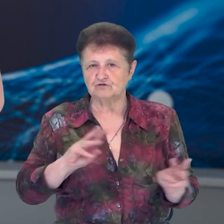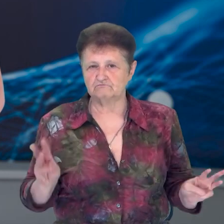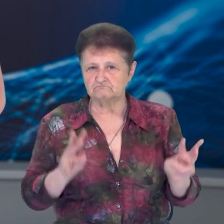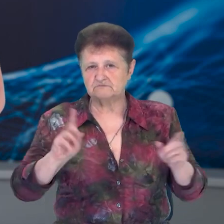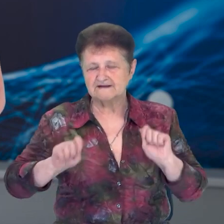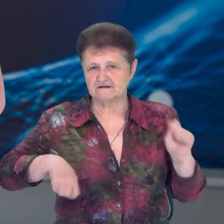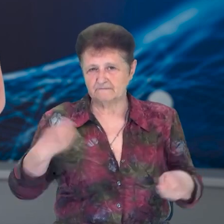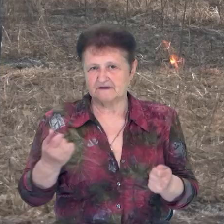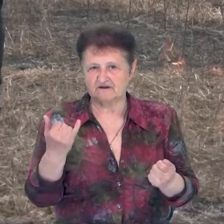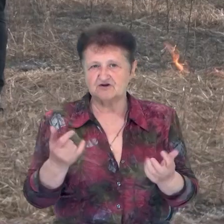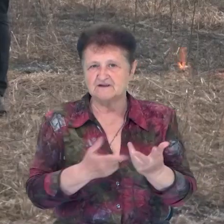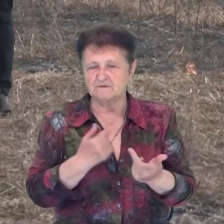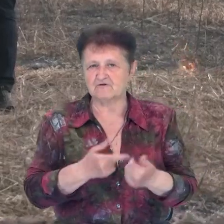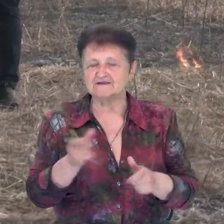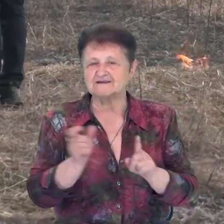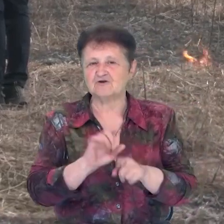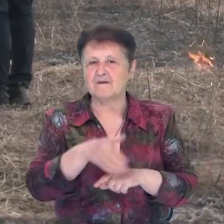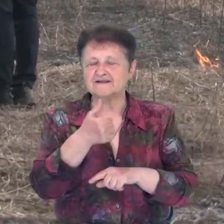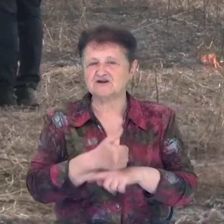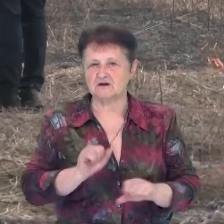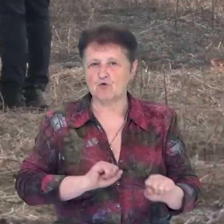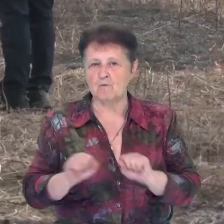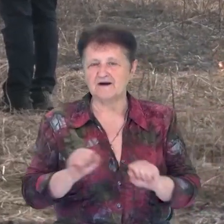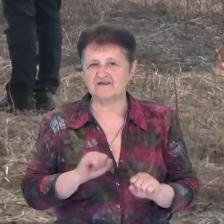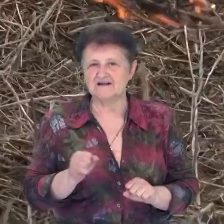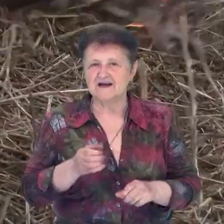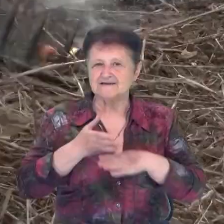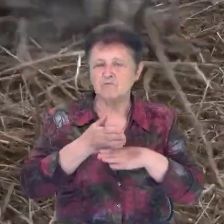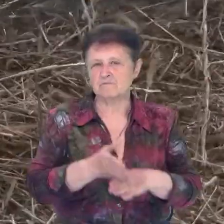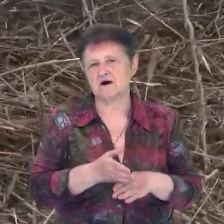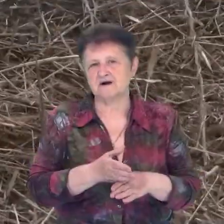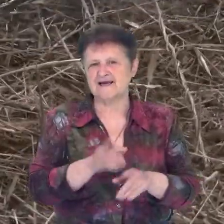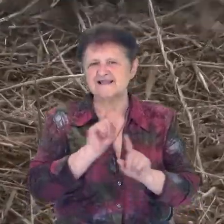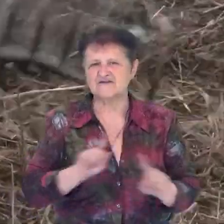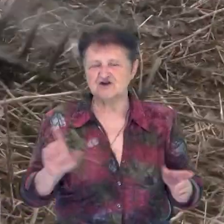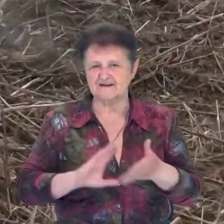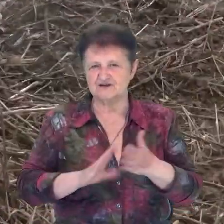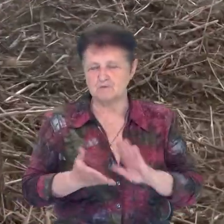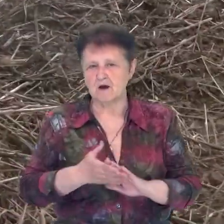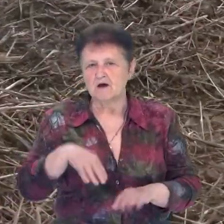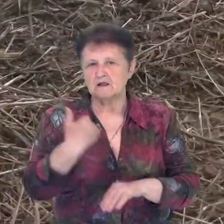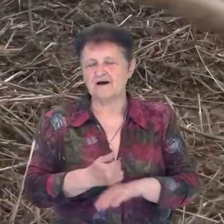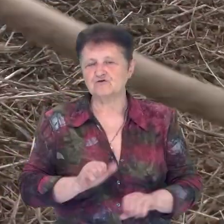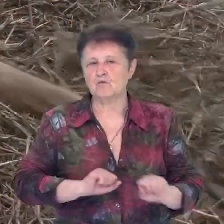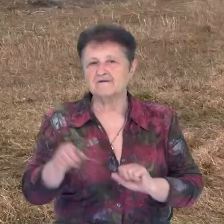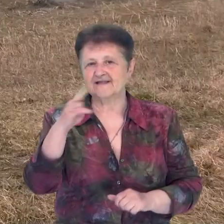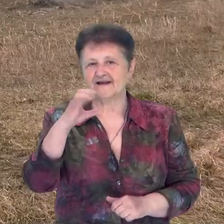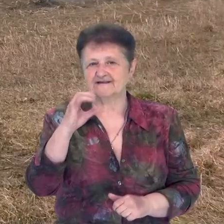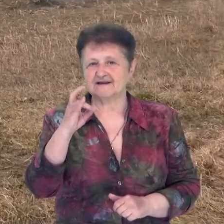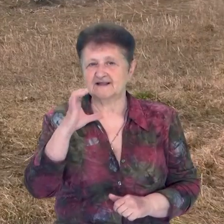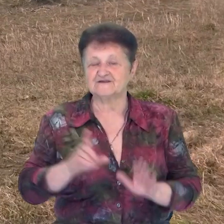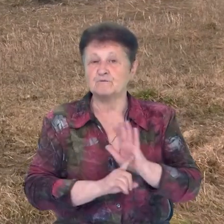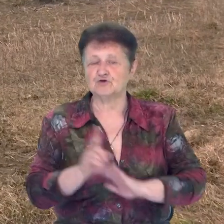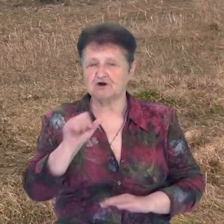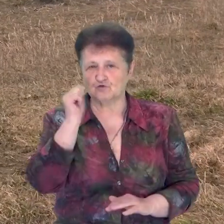збитки наразі підраховують. За словами начальника управління запобігання надзвичайним ситуаціям Головного управління ДСНС в області, від